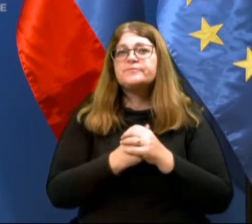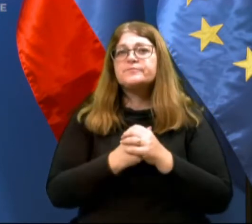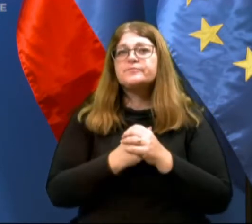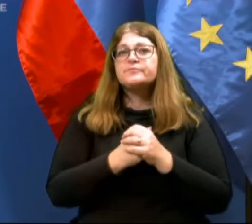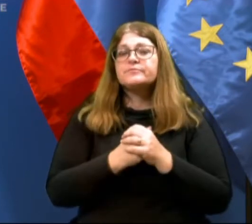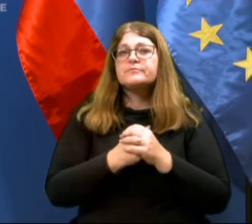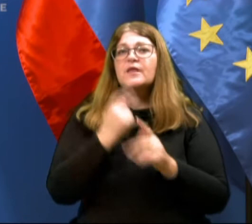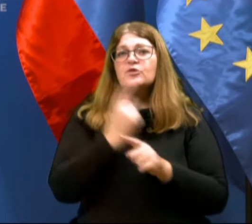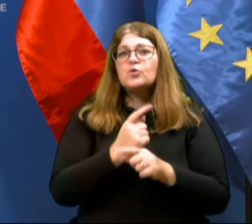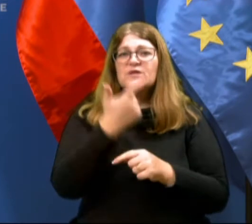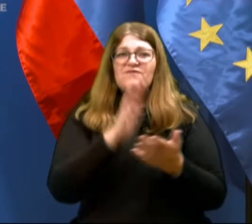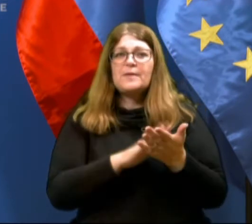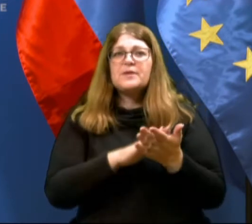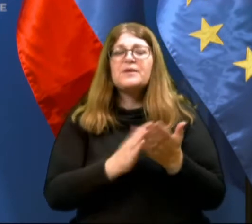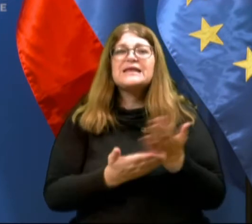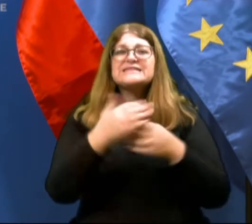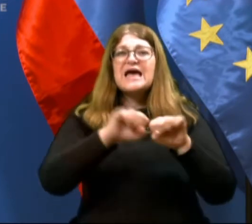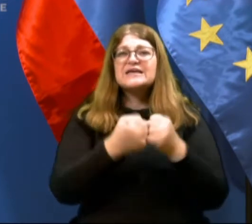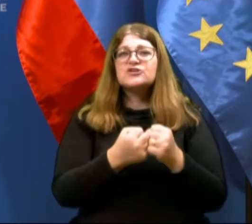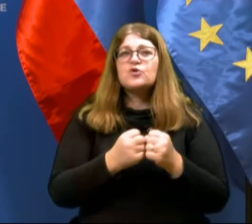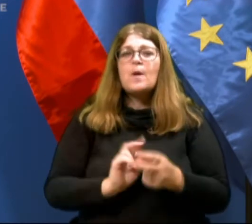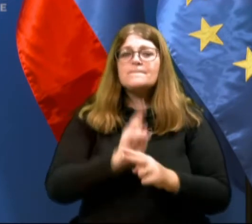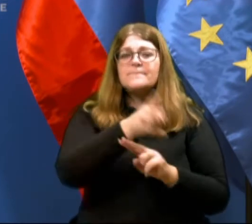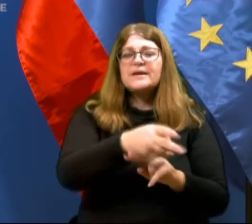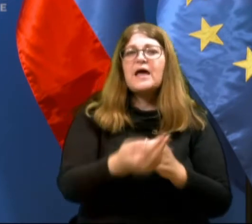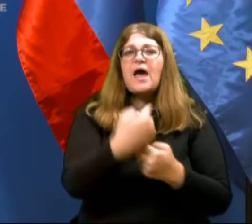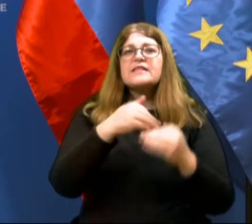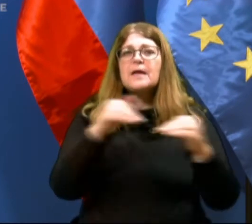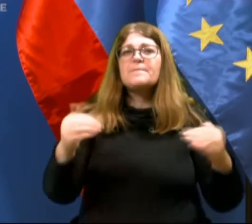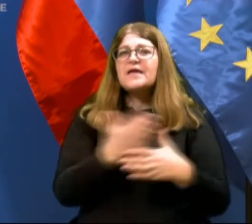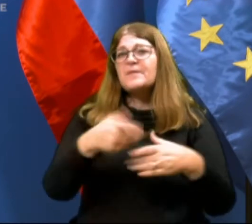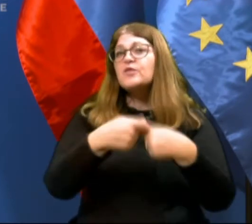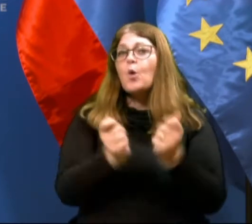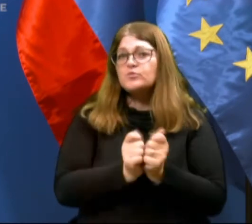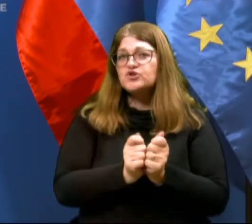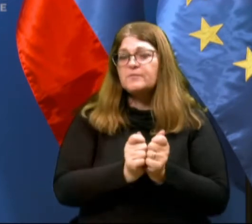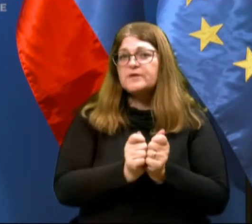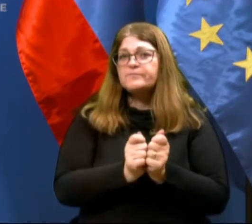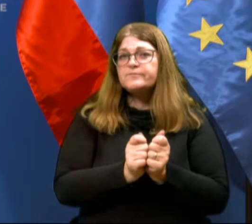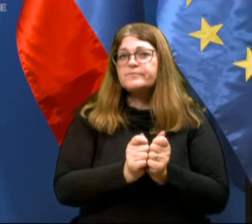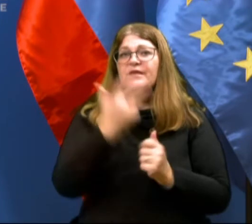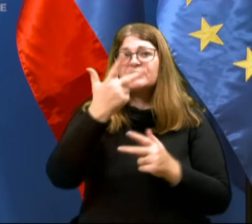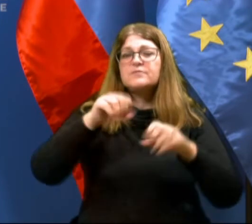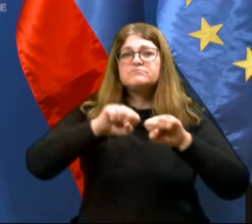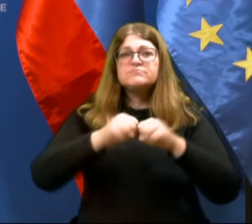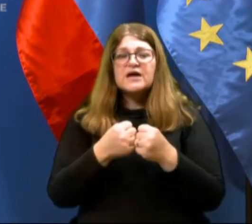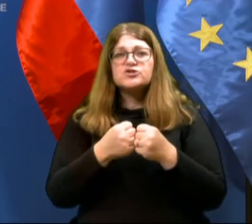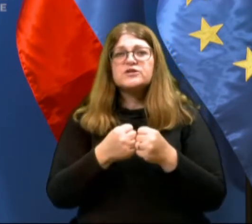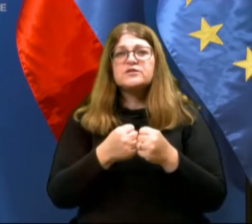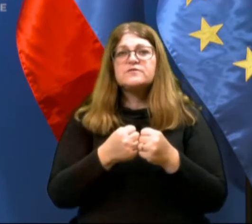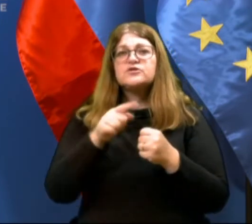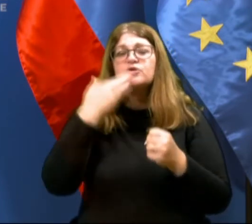Tudi v dveh primerih za kršitev prehanja meja med občinami. Tri kršitve so bile